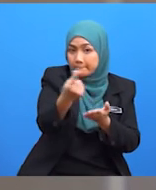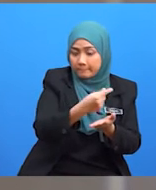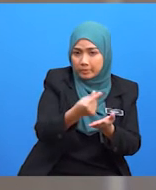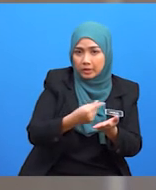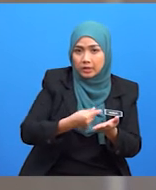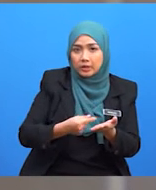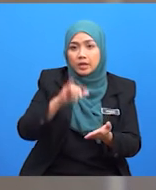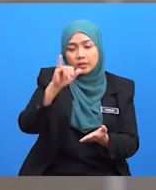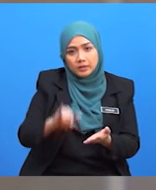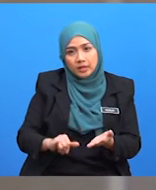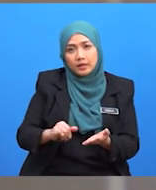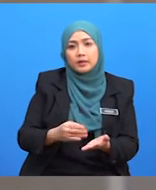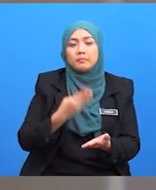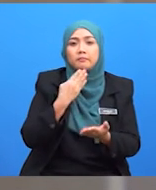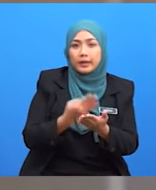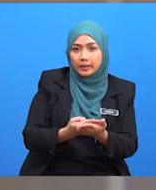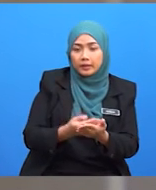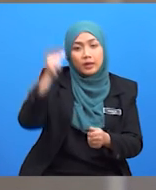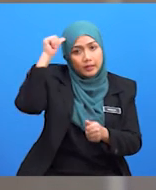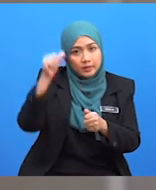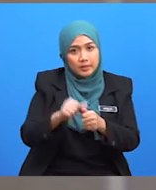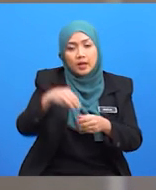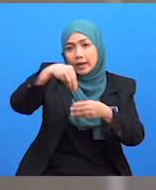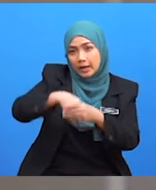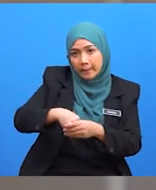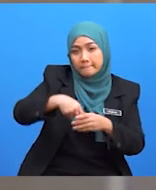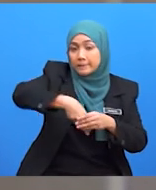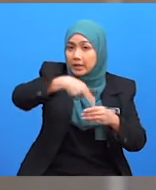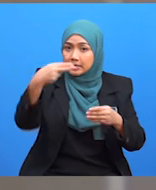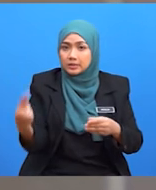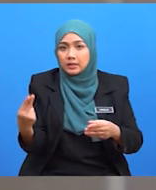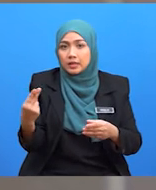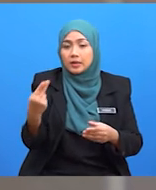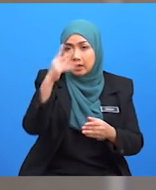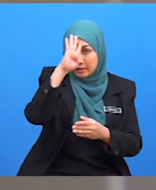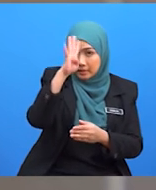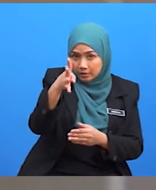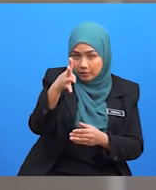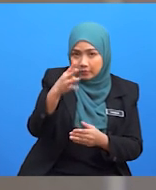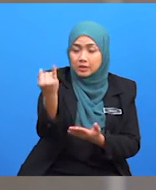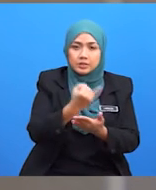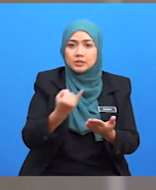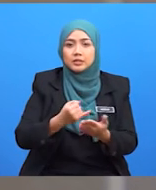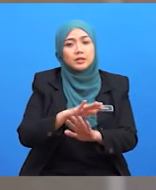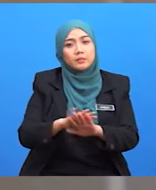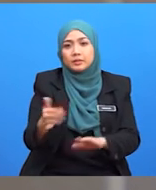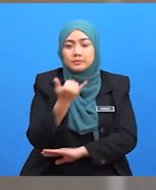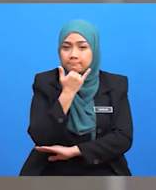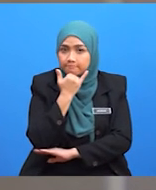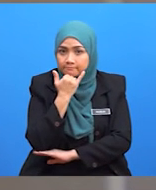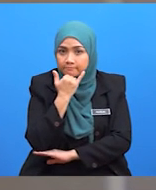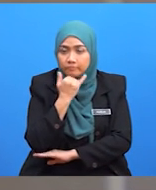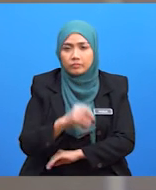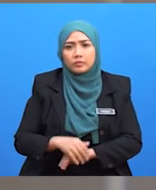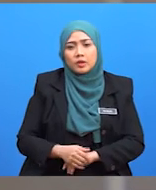unik di masa hadapan ingat ia dalam menghasilkan karik kreatif seni tak pernah salah